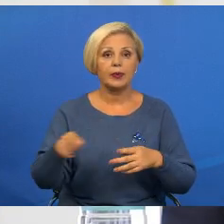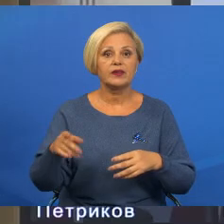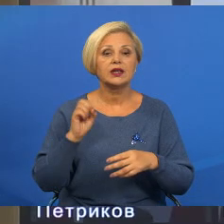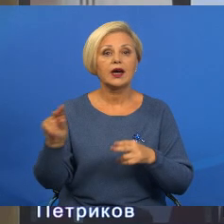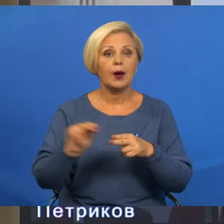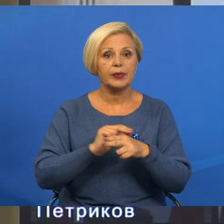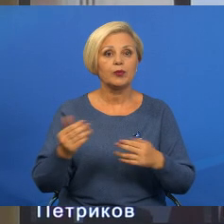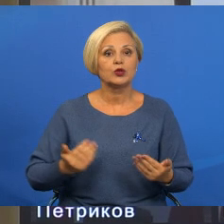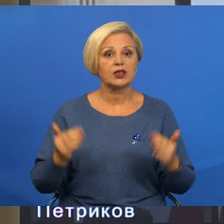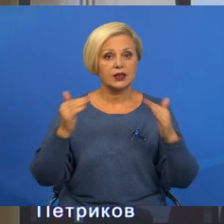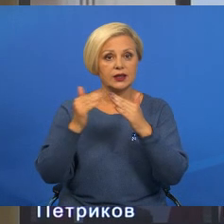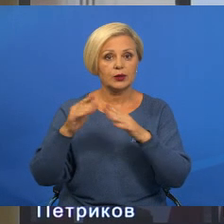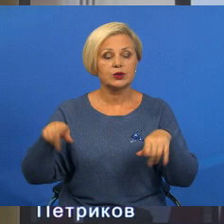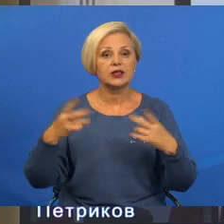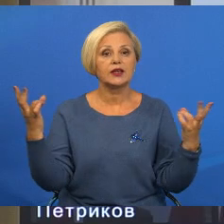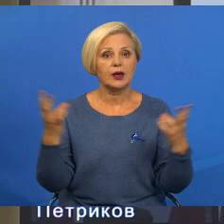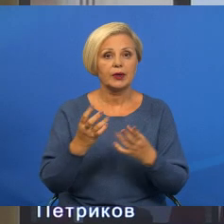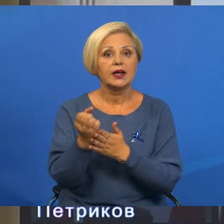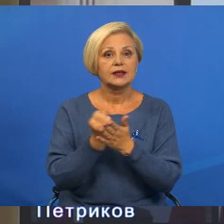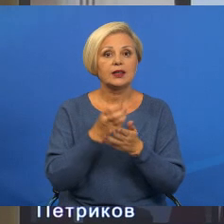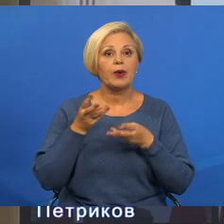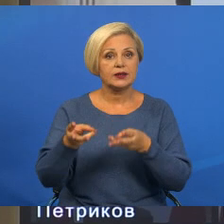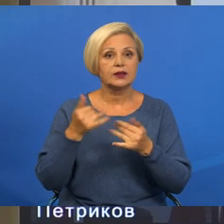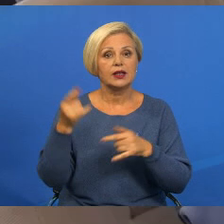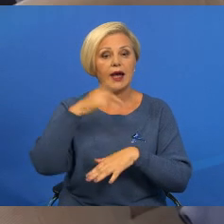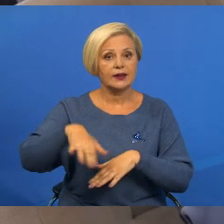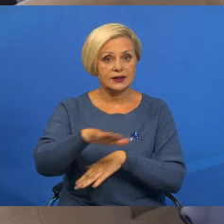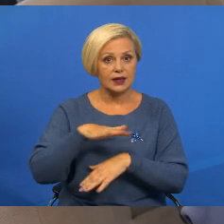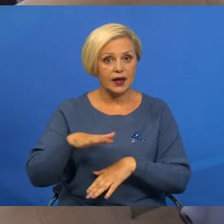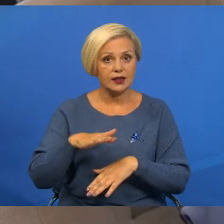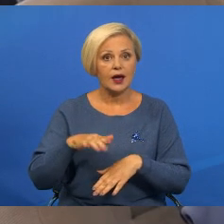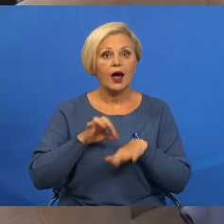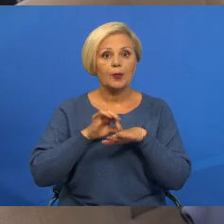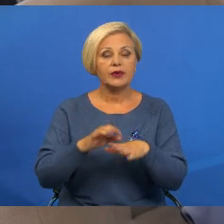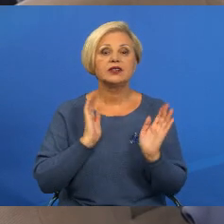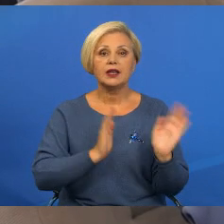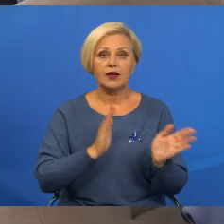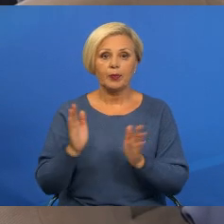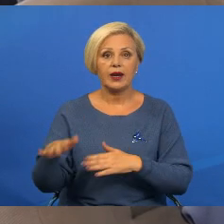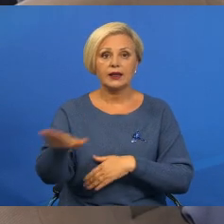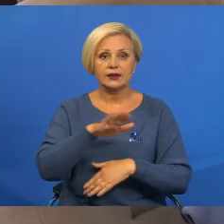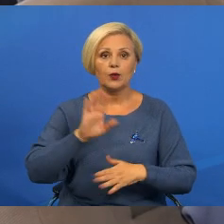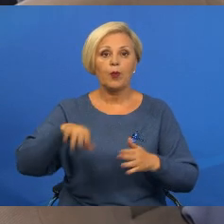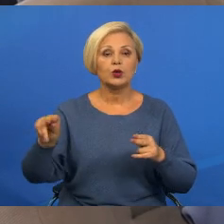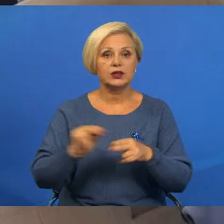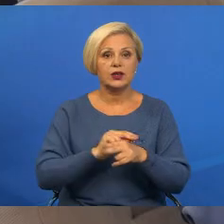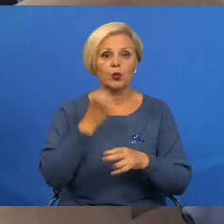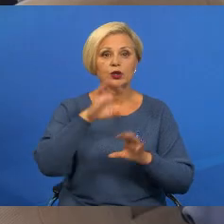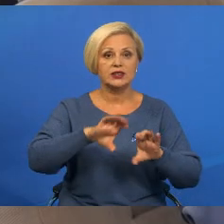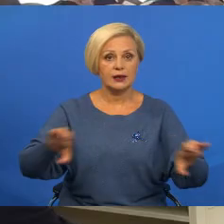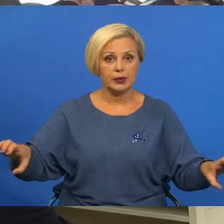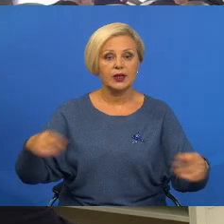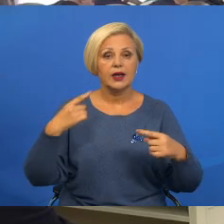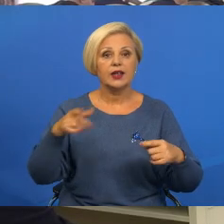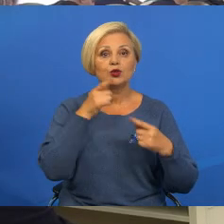ремонтов жилых домов, створение необходимых запасу палева для насельництва, проведение упорадок территории после ремонта теплотрасс и